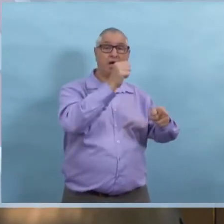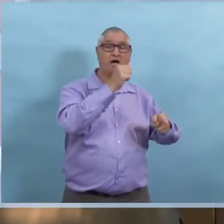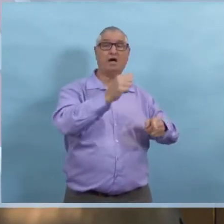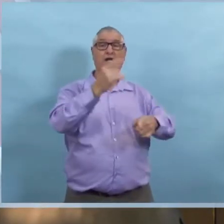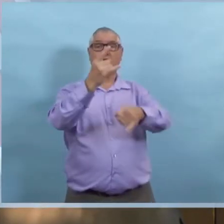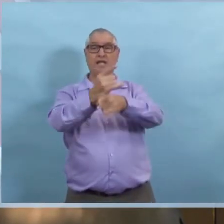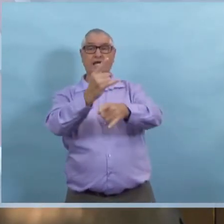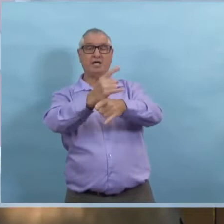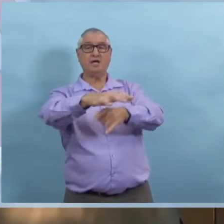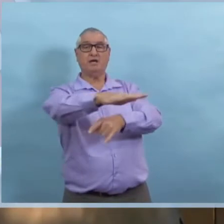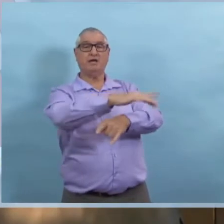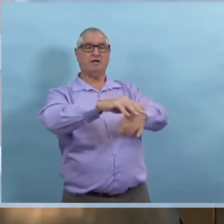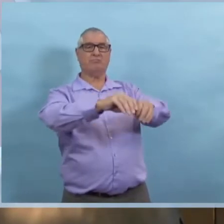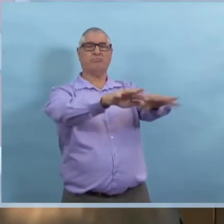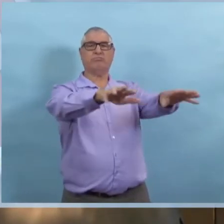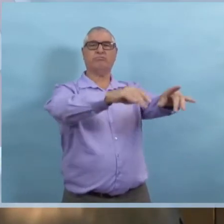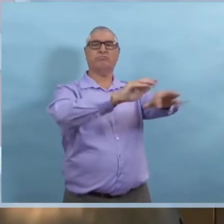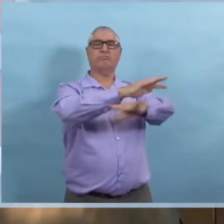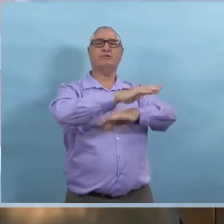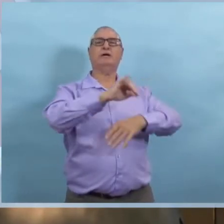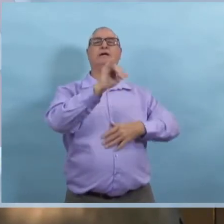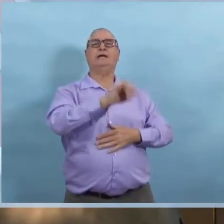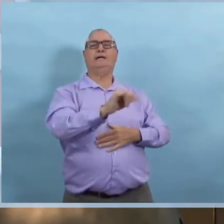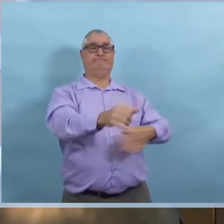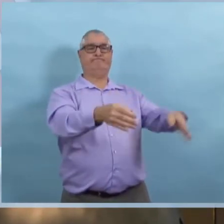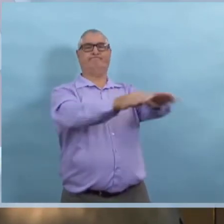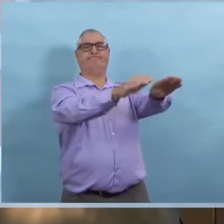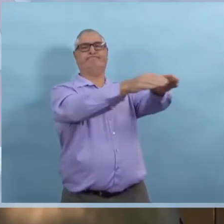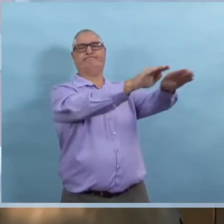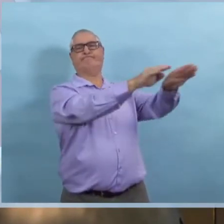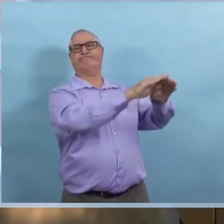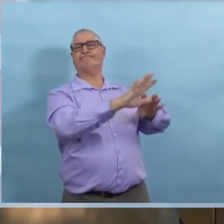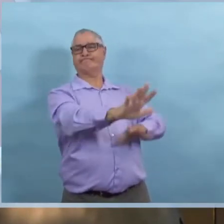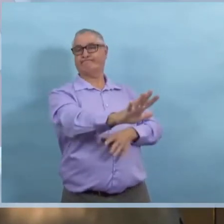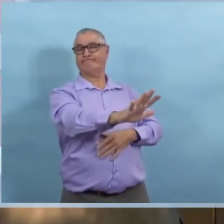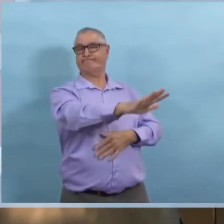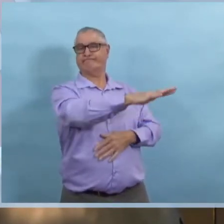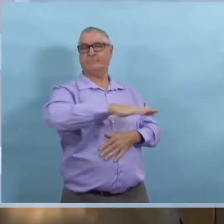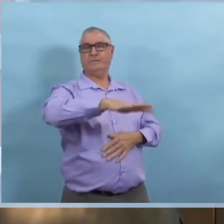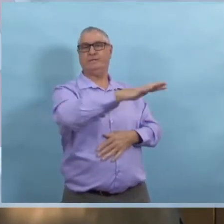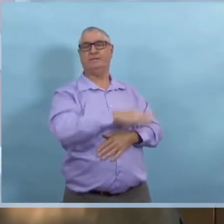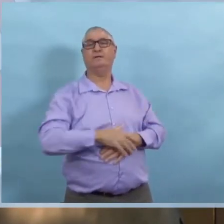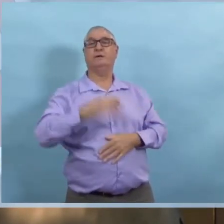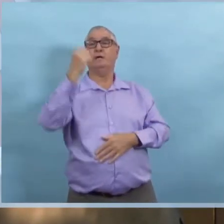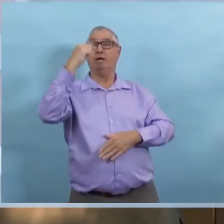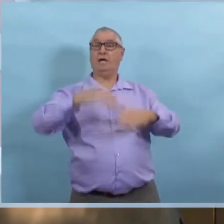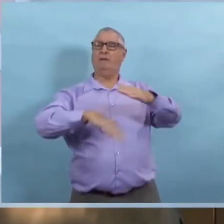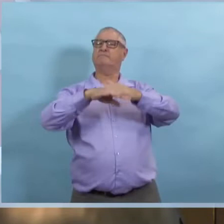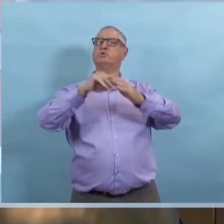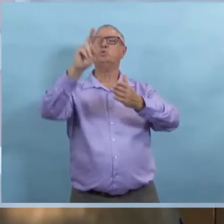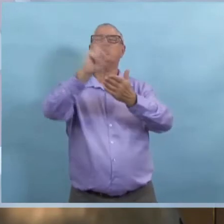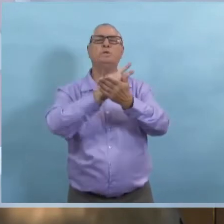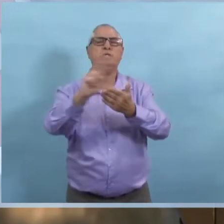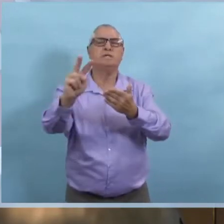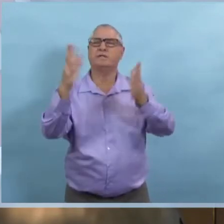malheureusement on voit beaucoup de transmissions et c'est pour ça que les mesures ciblent particulièrement ces services-là. En ce qui concerne la compensation, il y a déjà